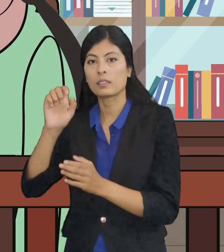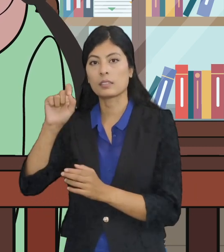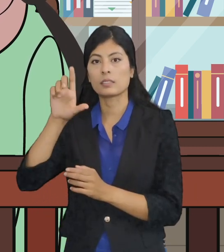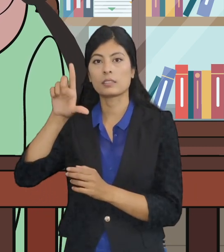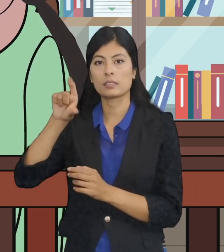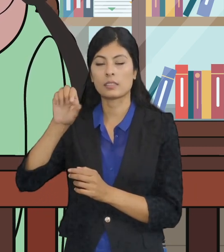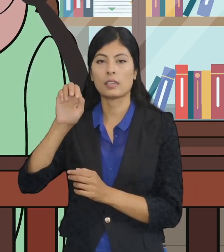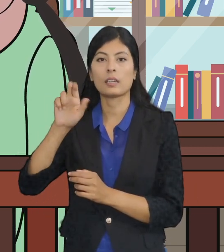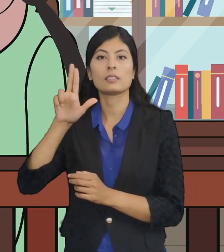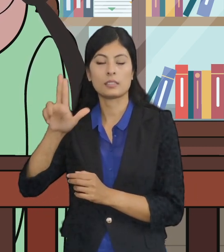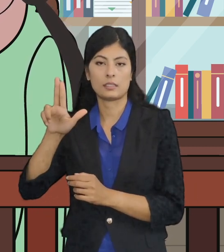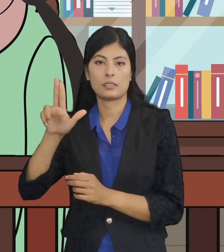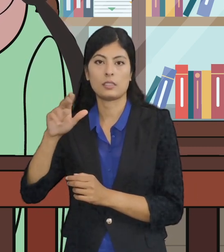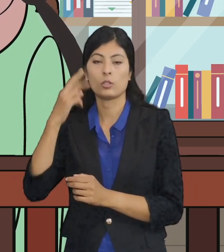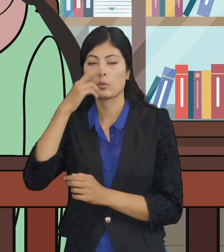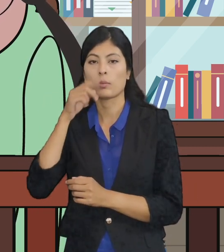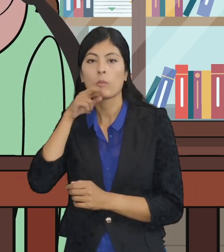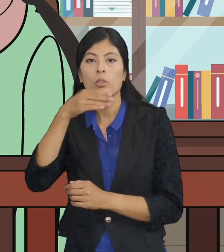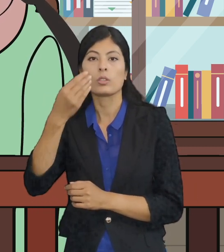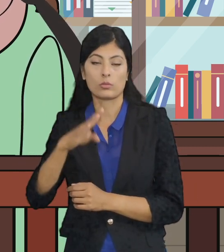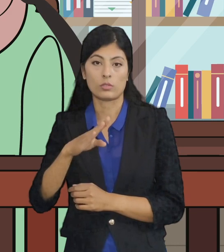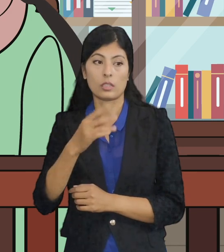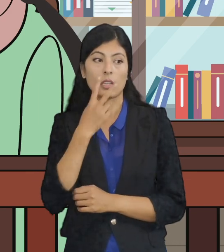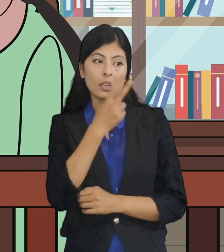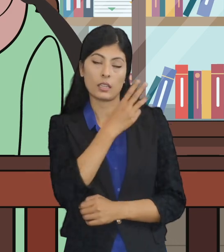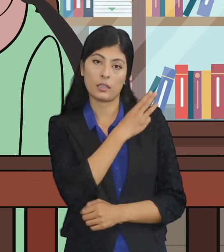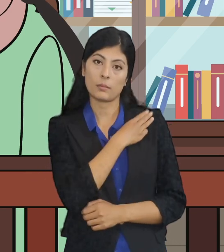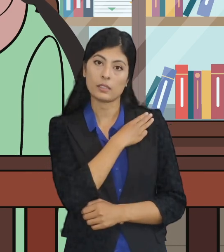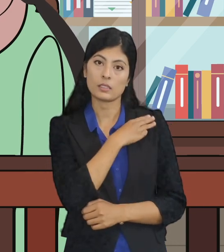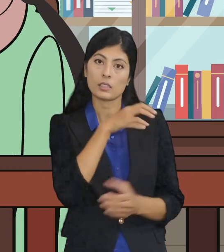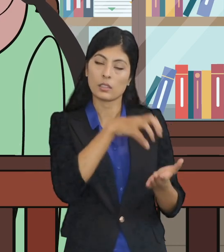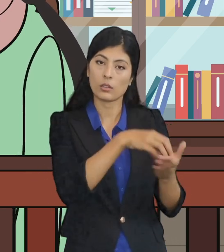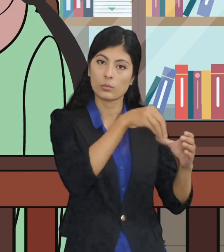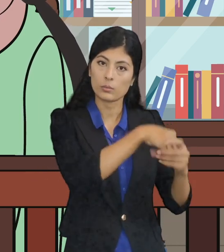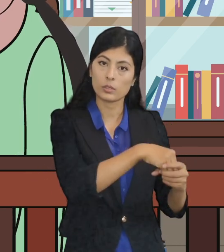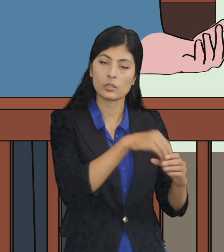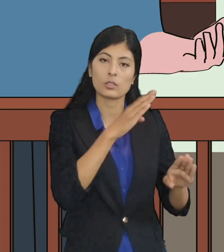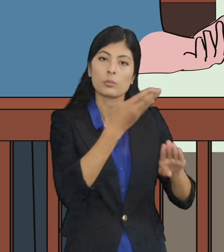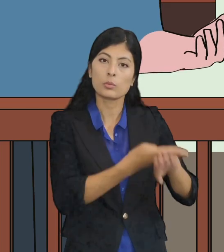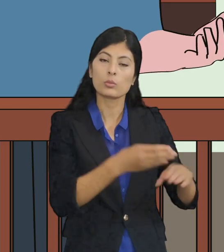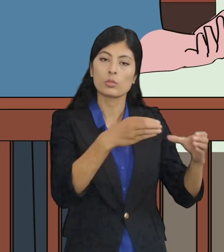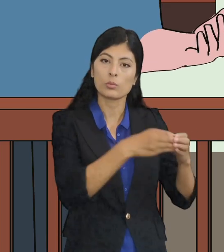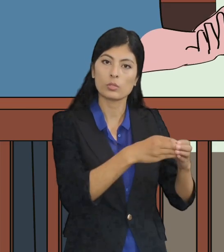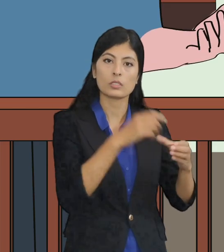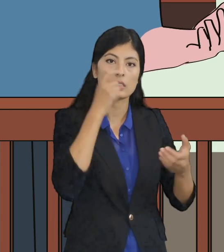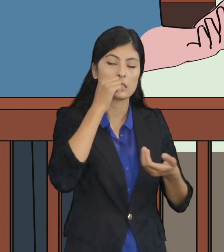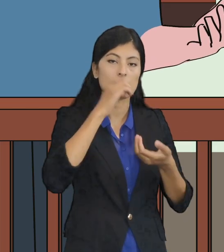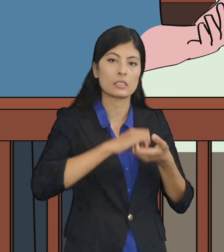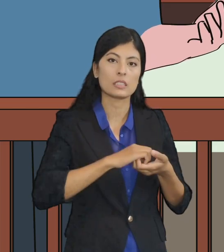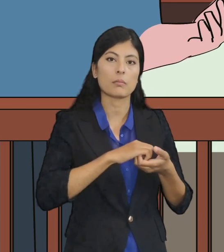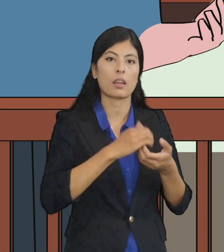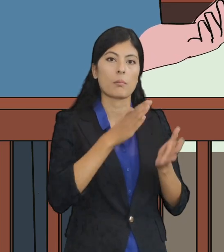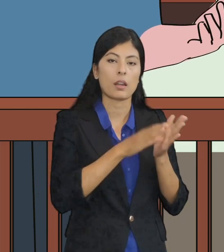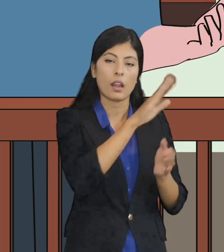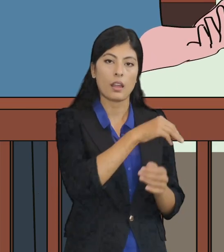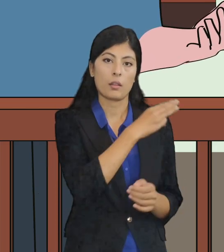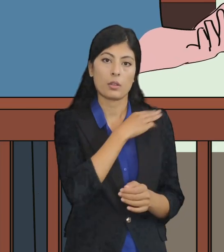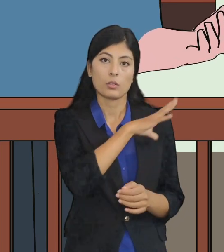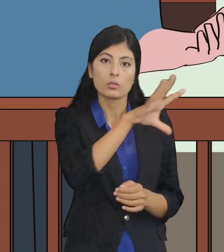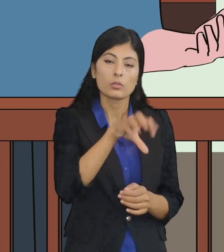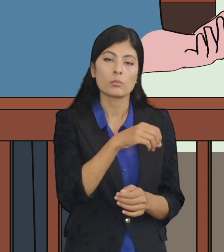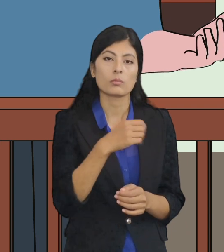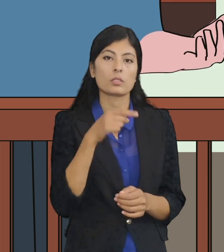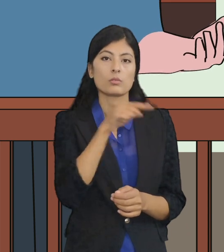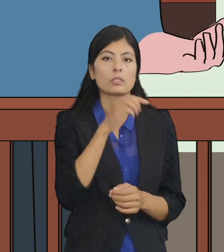में पेमा के तरब से छीरिंग साक्षी के रूप में ब्यान देइत रह या। दर्शक दिर्खा में रहल बिपक्ष नबूर के पक्ष से